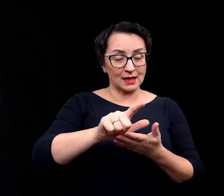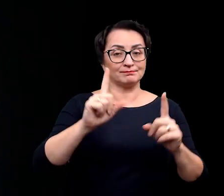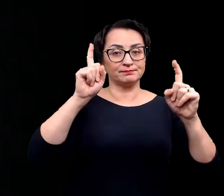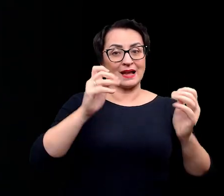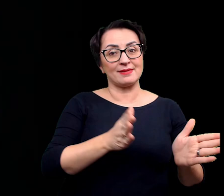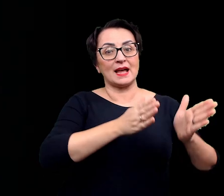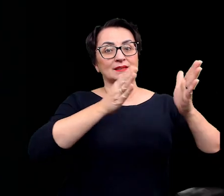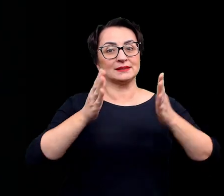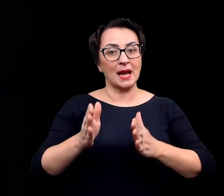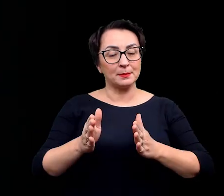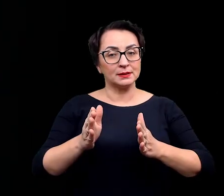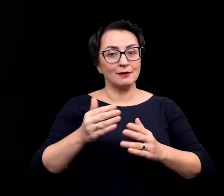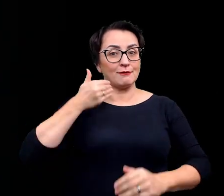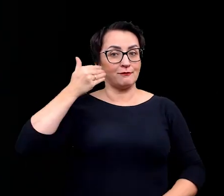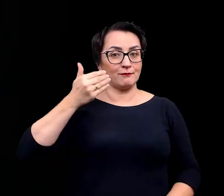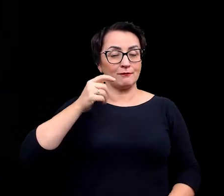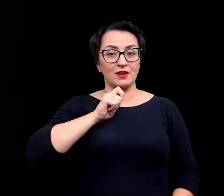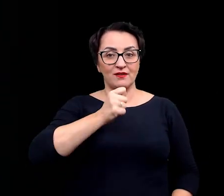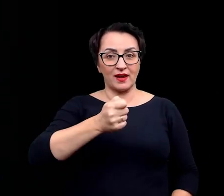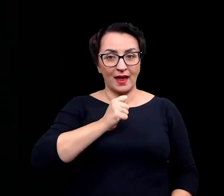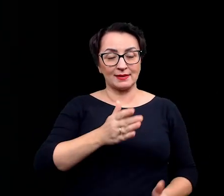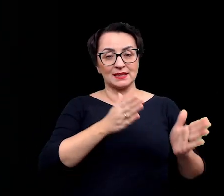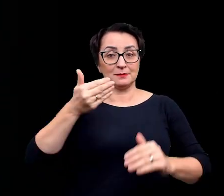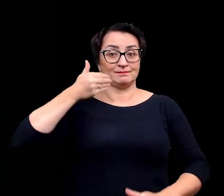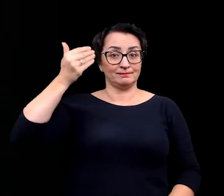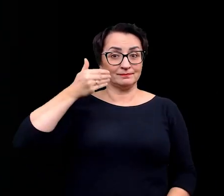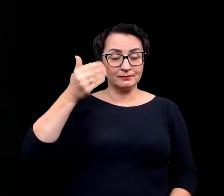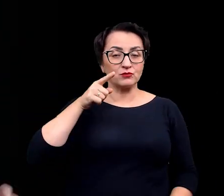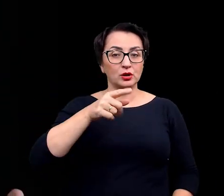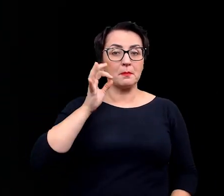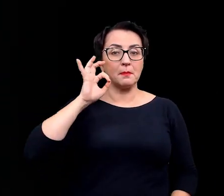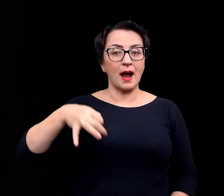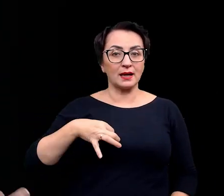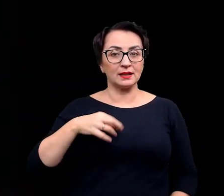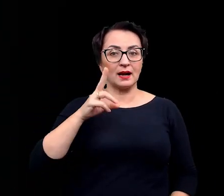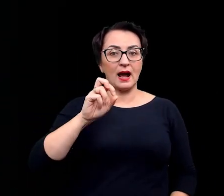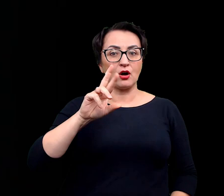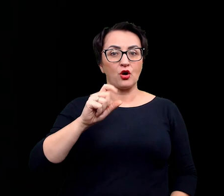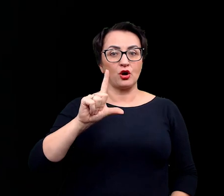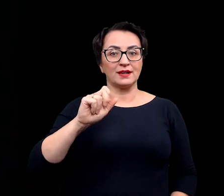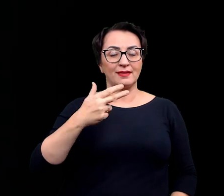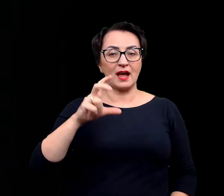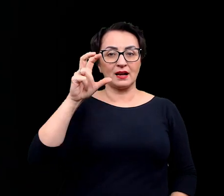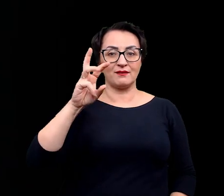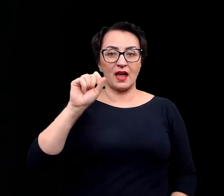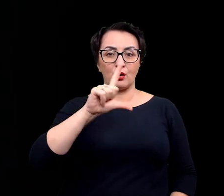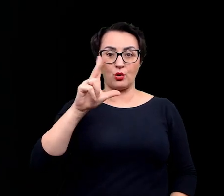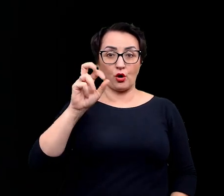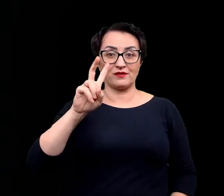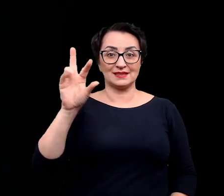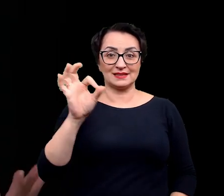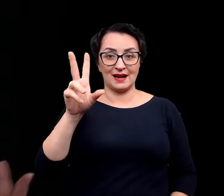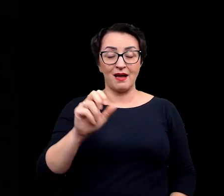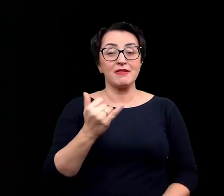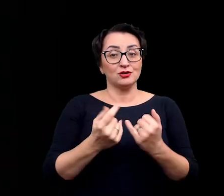zaczynamy kolejny wywiad i kolejne wystąpienie tym razem z panią Karoliną Chwiałkowską. Także